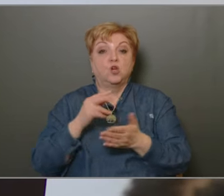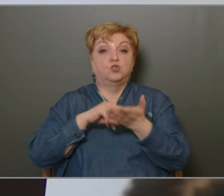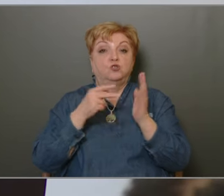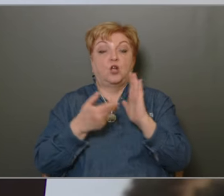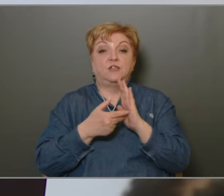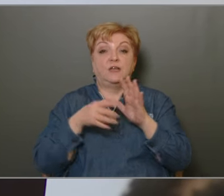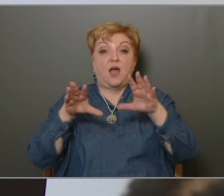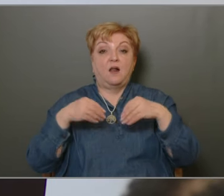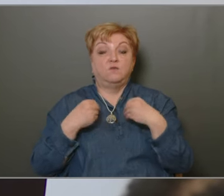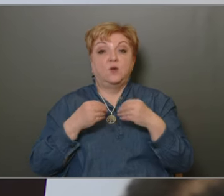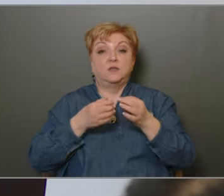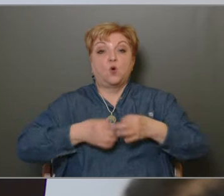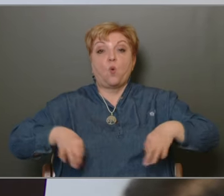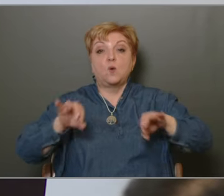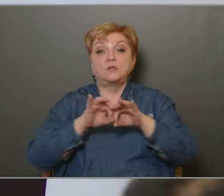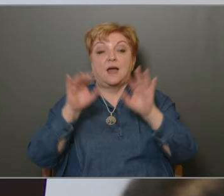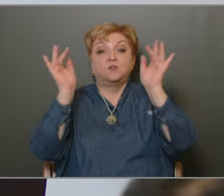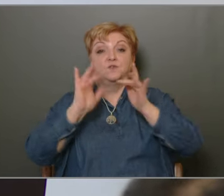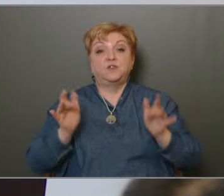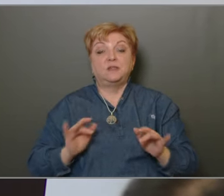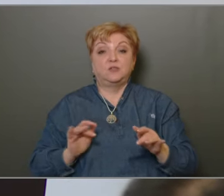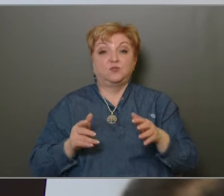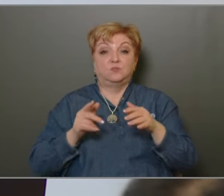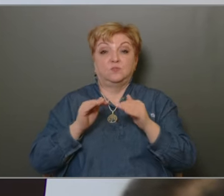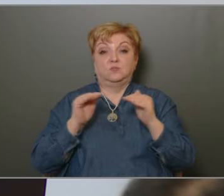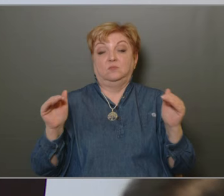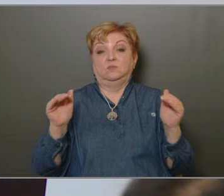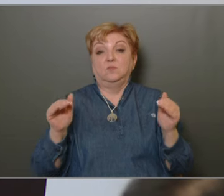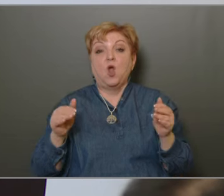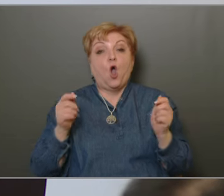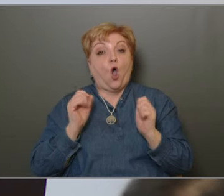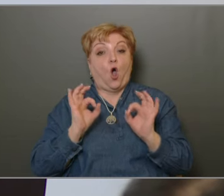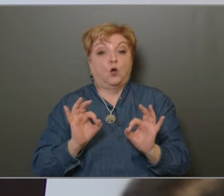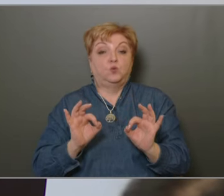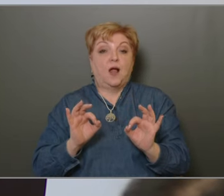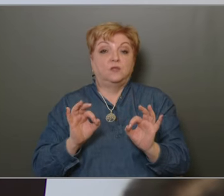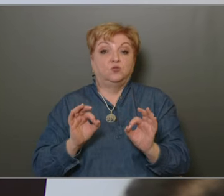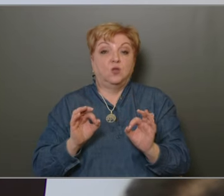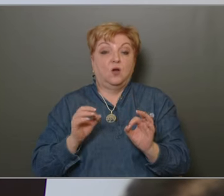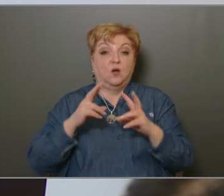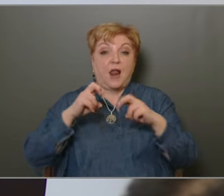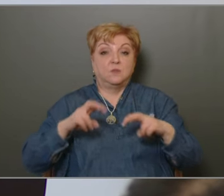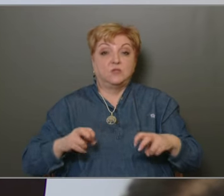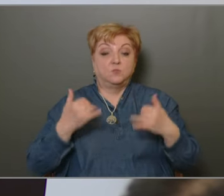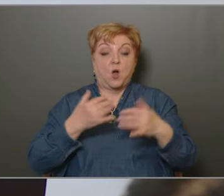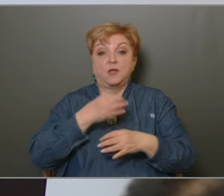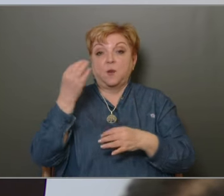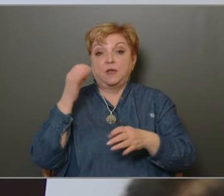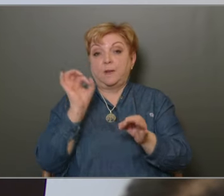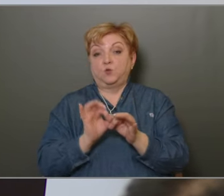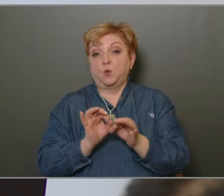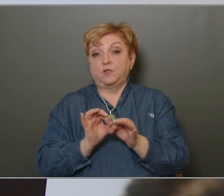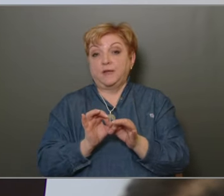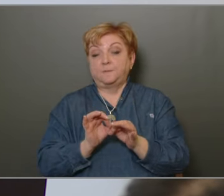elfogadására az országos helyzet friss felméréseken alapuló, aktuálisnak tekinthető elemzésére a mai napig nem